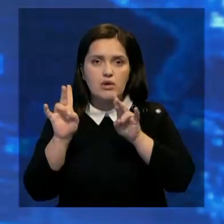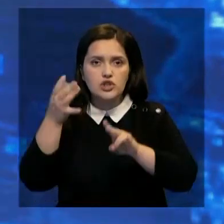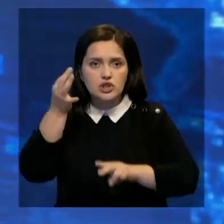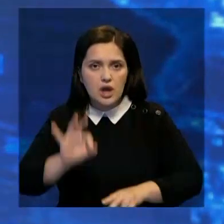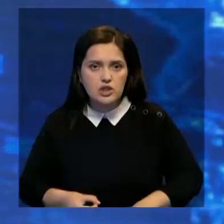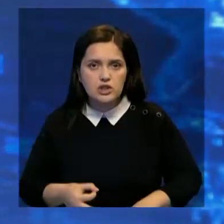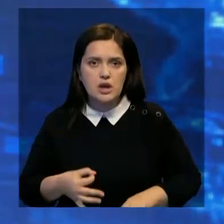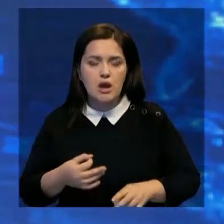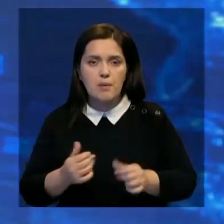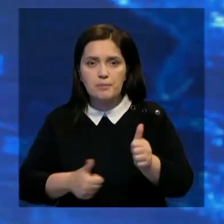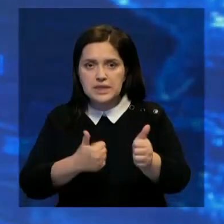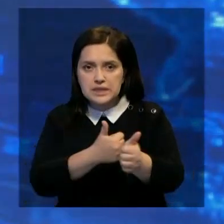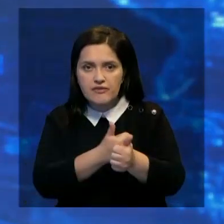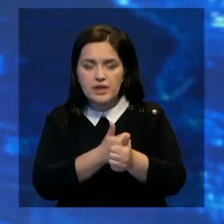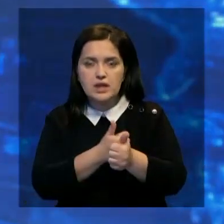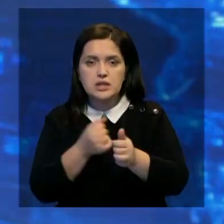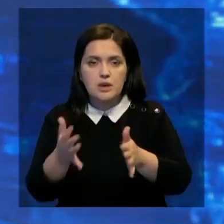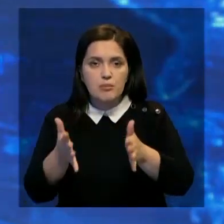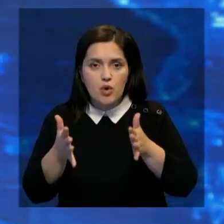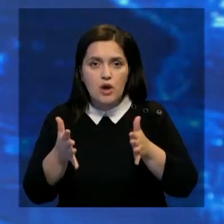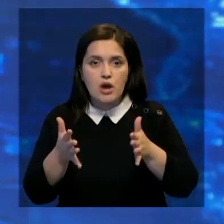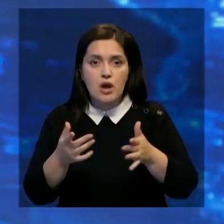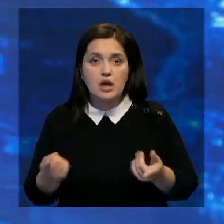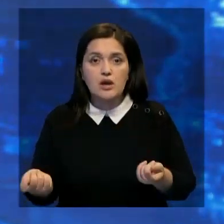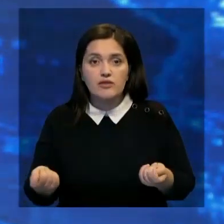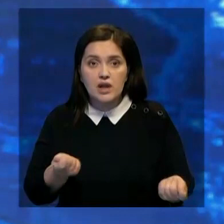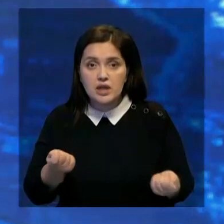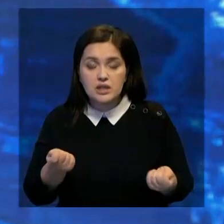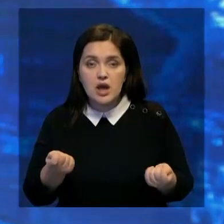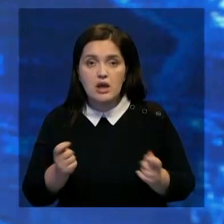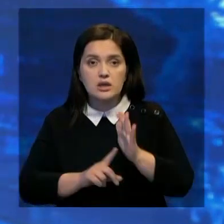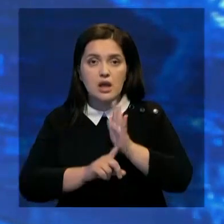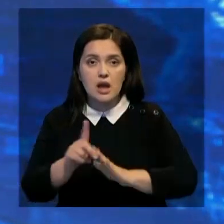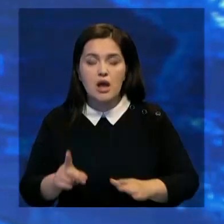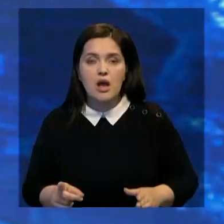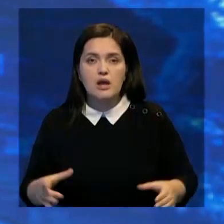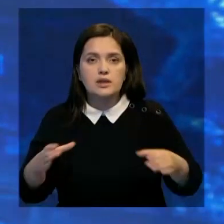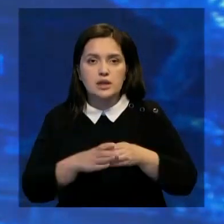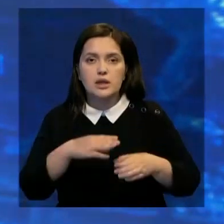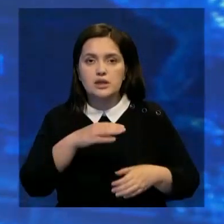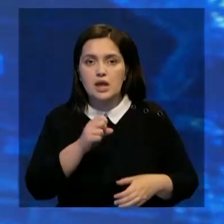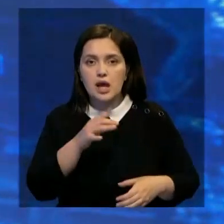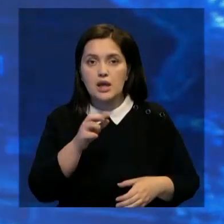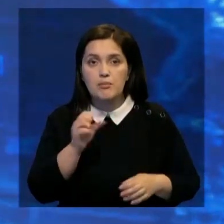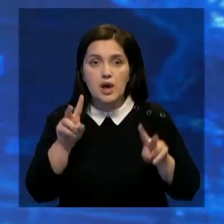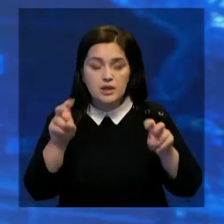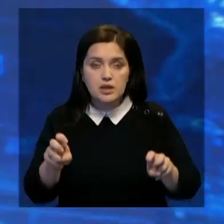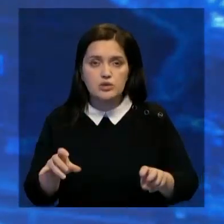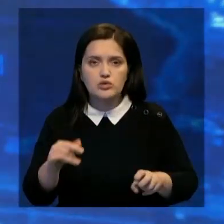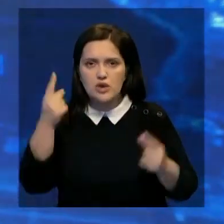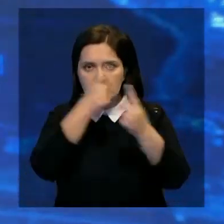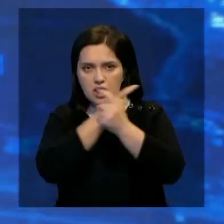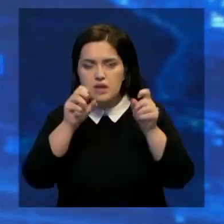чаще теперь стали подвергаться преследованиям и запугиваниям с тех пор, как к власти пришло движение «Талибан». Об этом заявила специальный